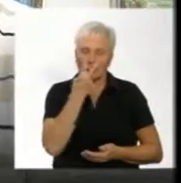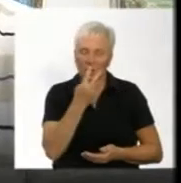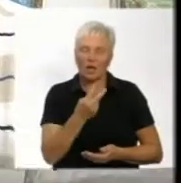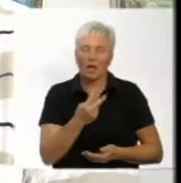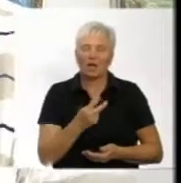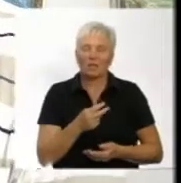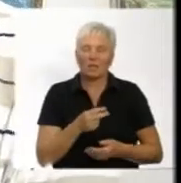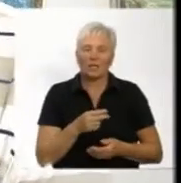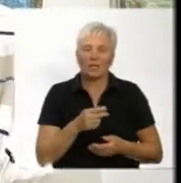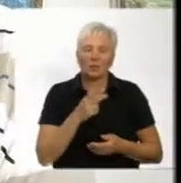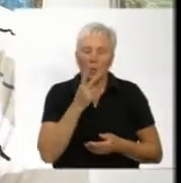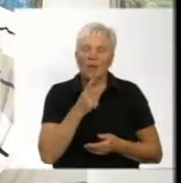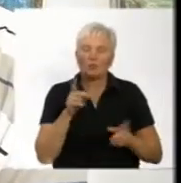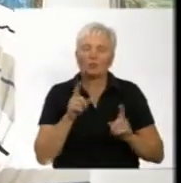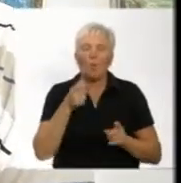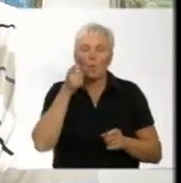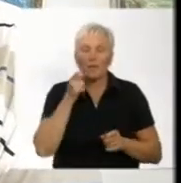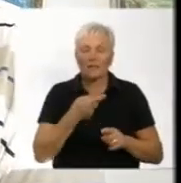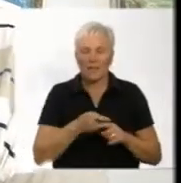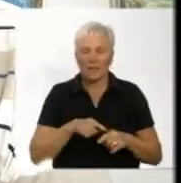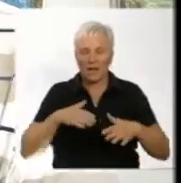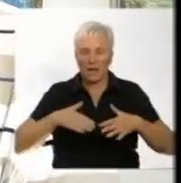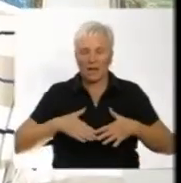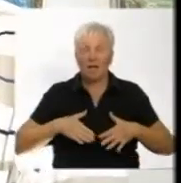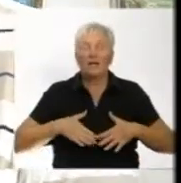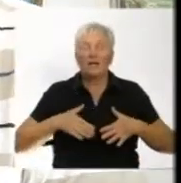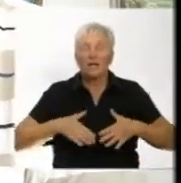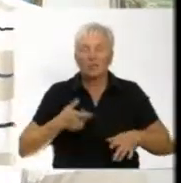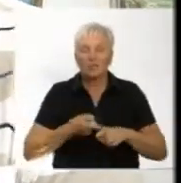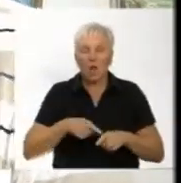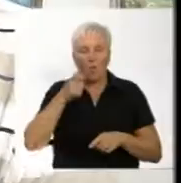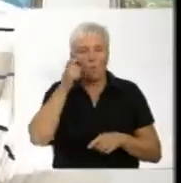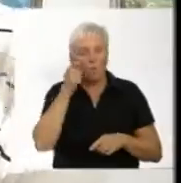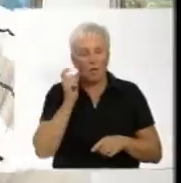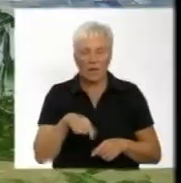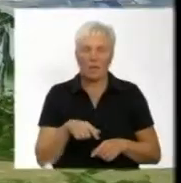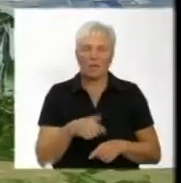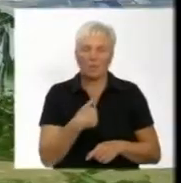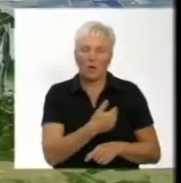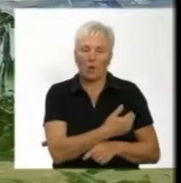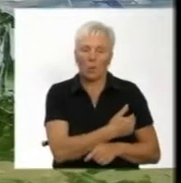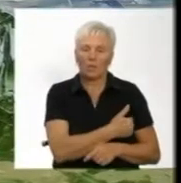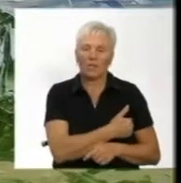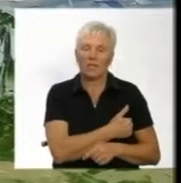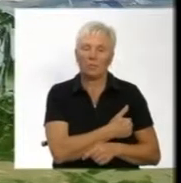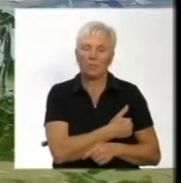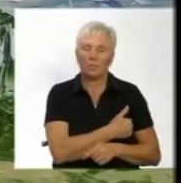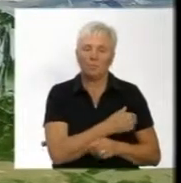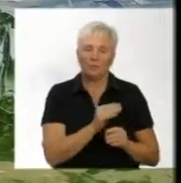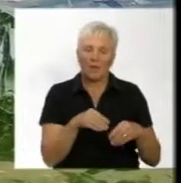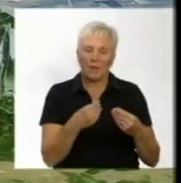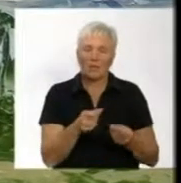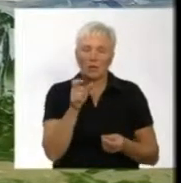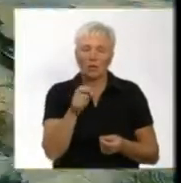пам'ятаємо, який ми бачили. А в ті роки, коли це було до анексії, ми хотіли дати людям